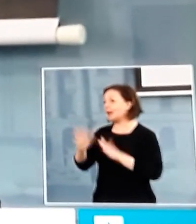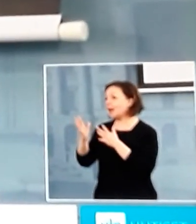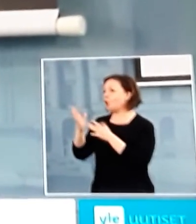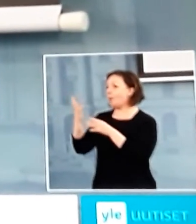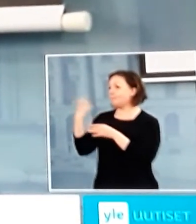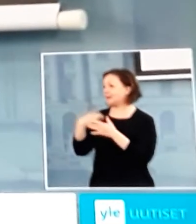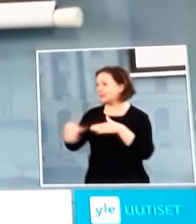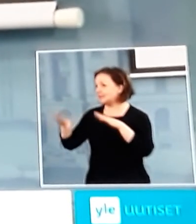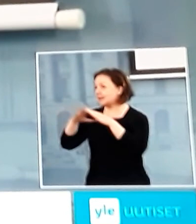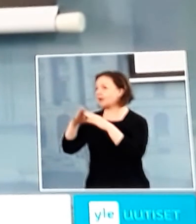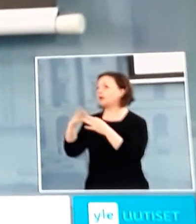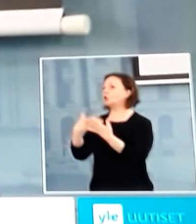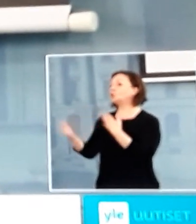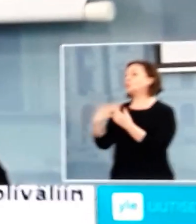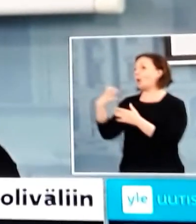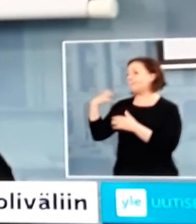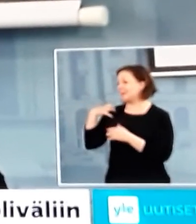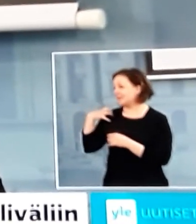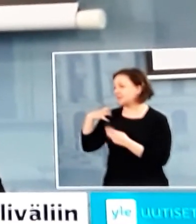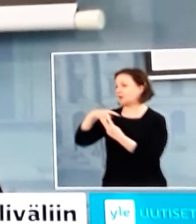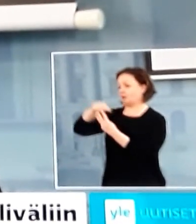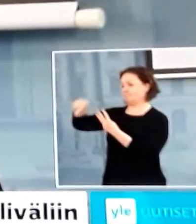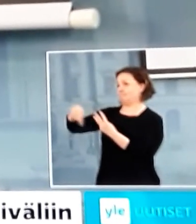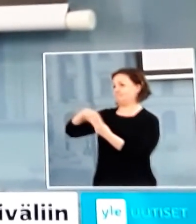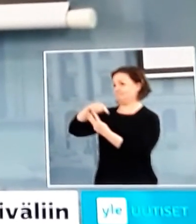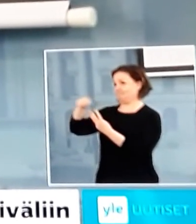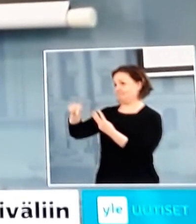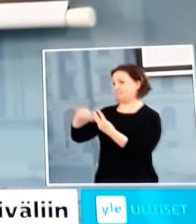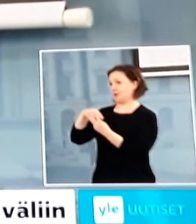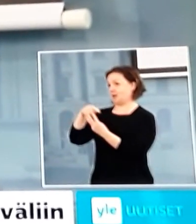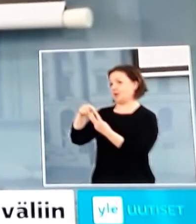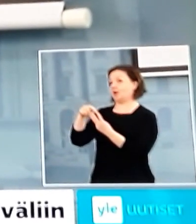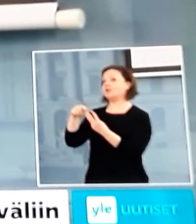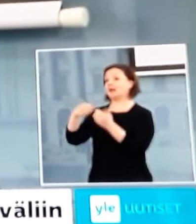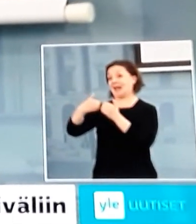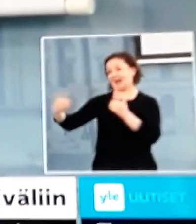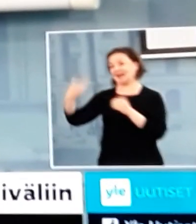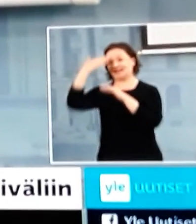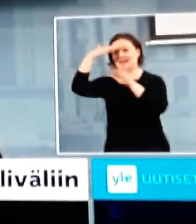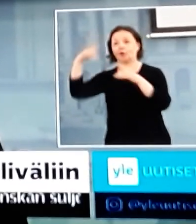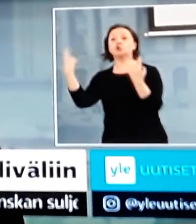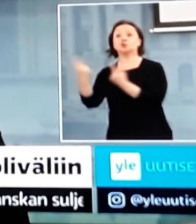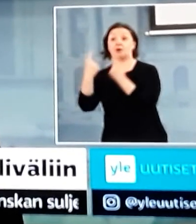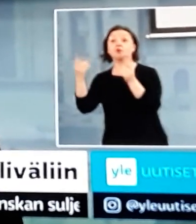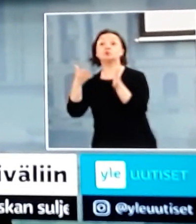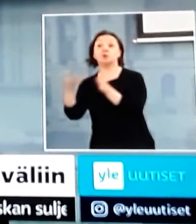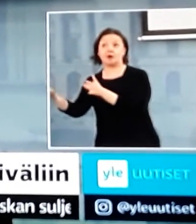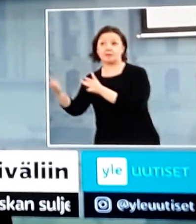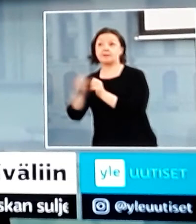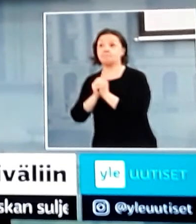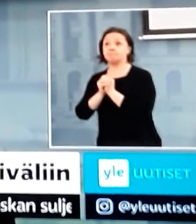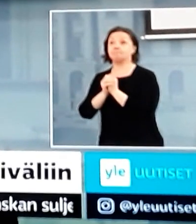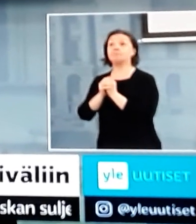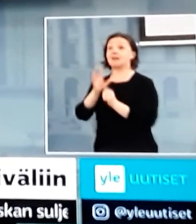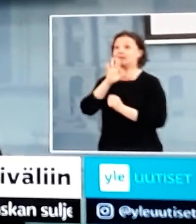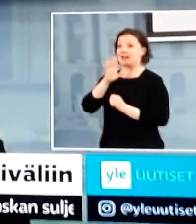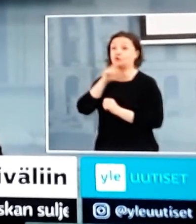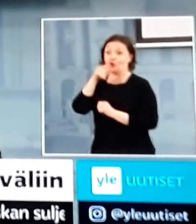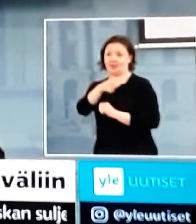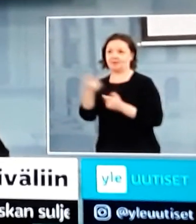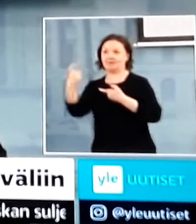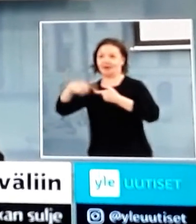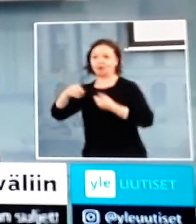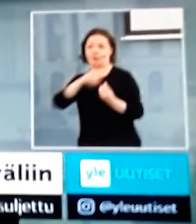työministerin kanssa tämän kokonaisuuden osalta oman tiedotustilaisuutensa, jossa käydään tätä kokonaisuutta läpi.